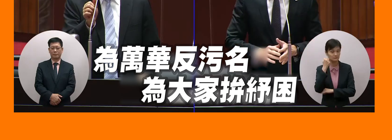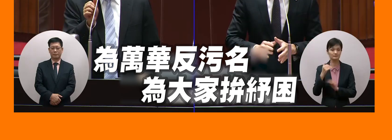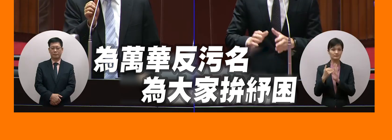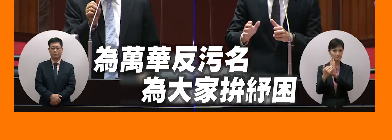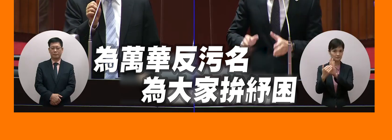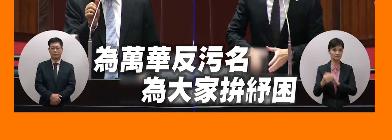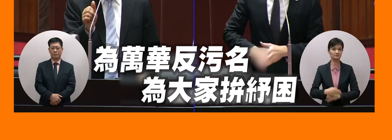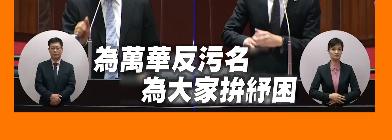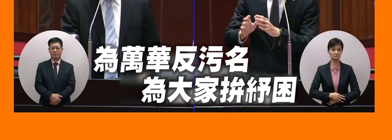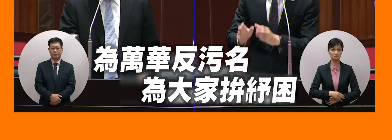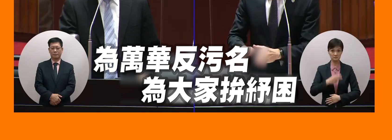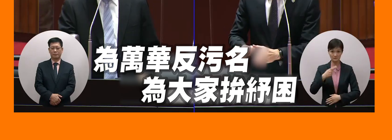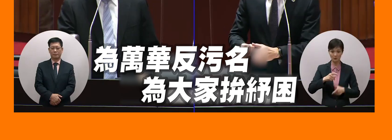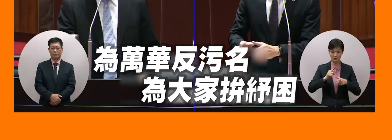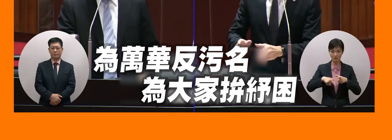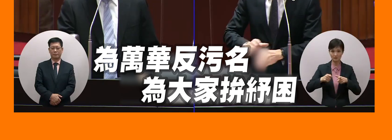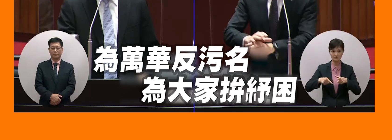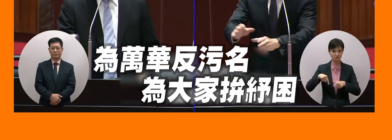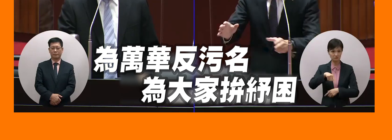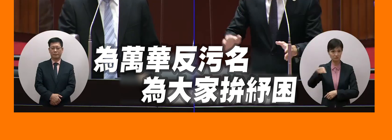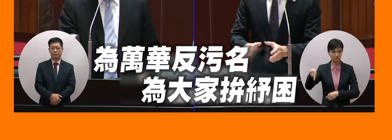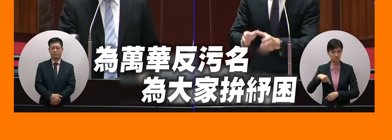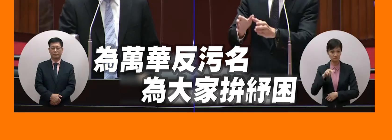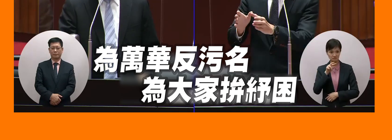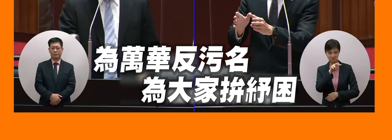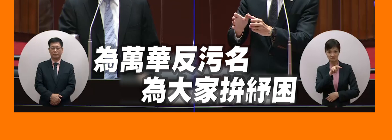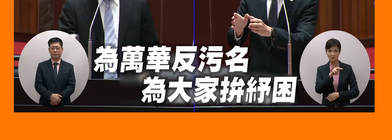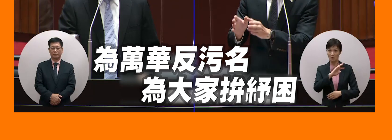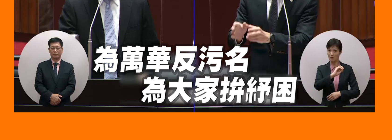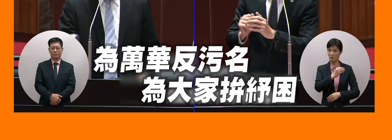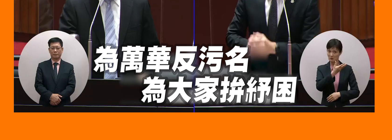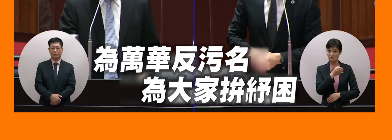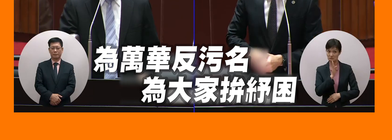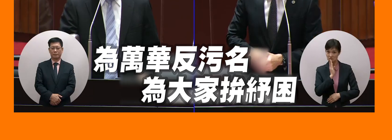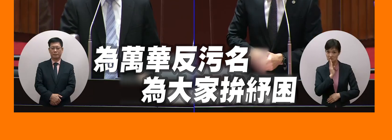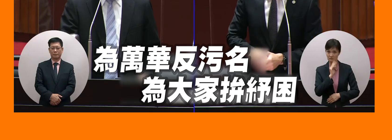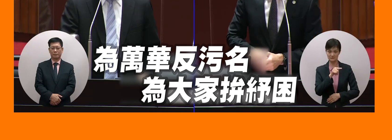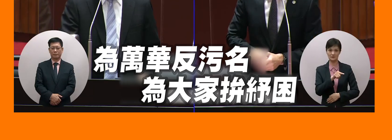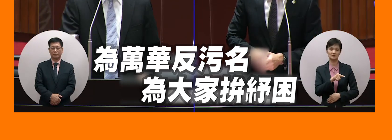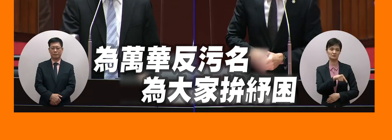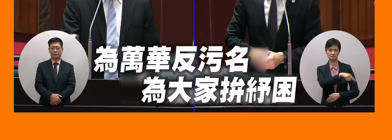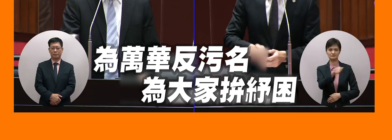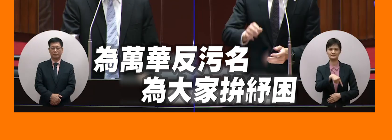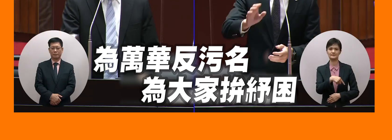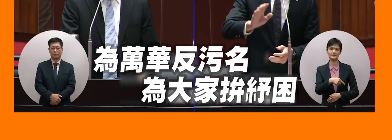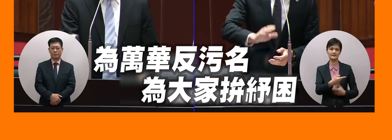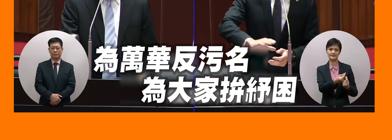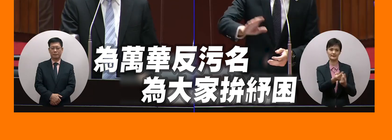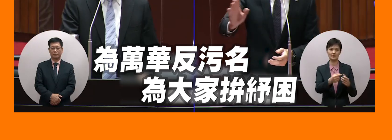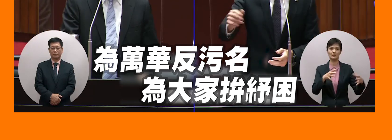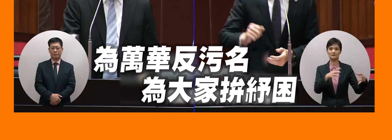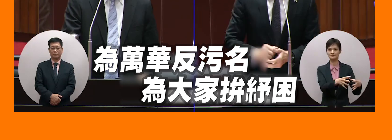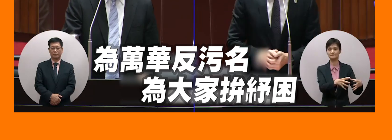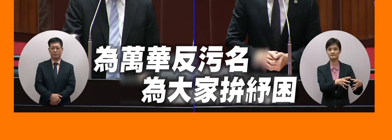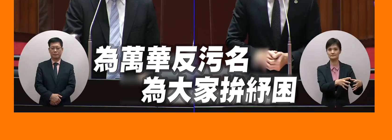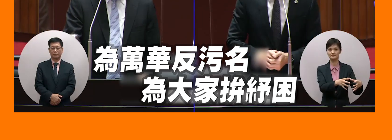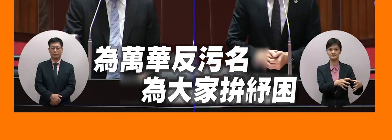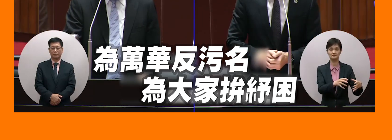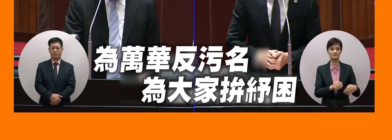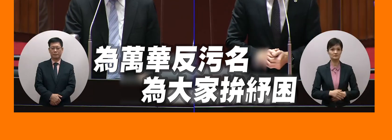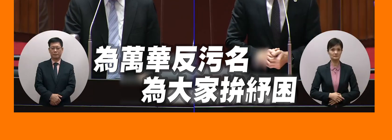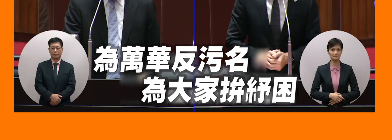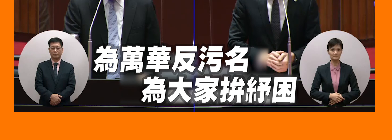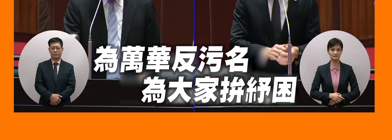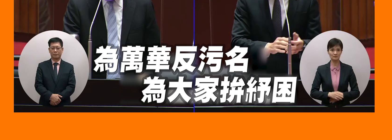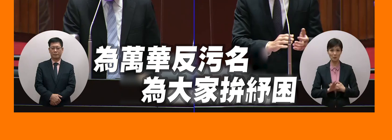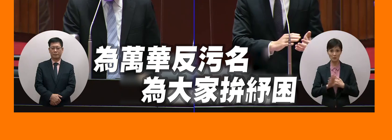的萬華人他都要跟他一起做火在這個火宜室裡面做工作連要去外面的田地